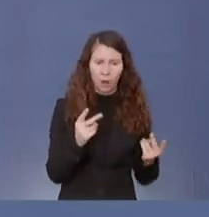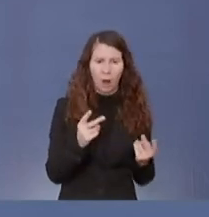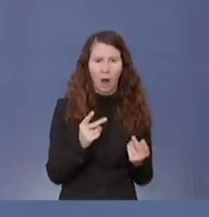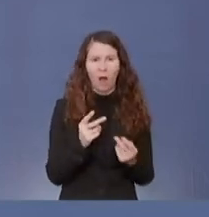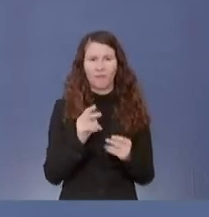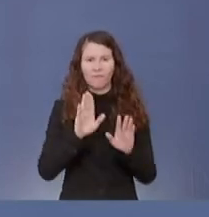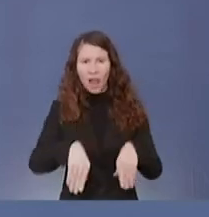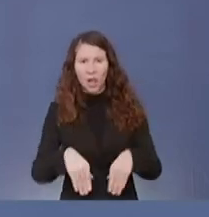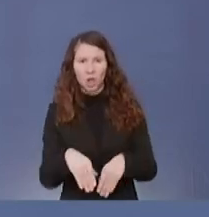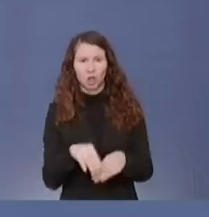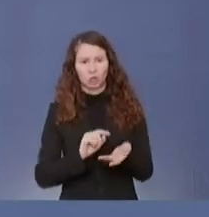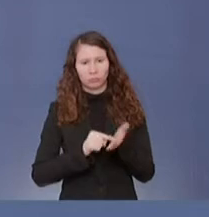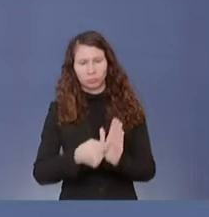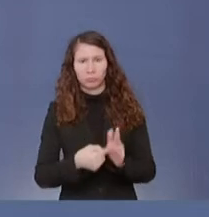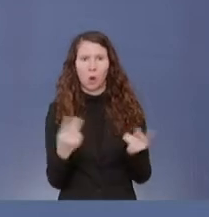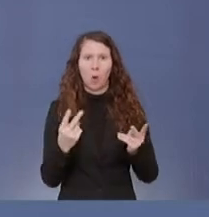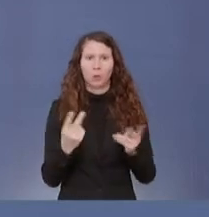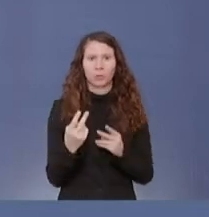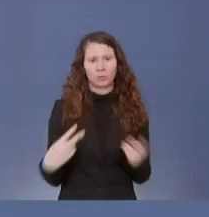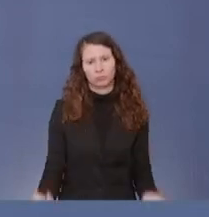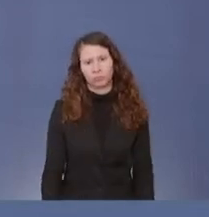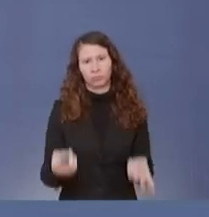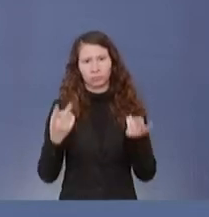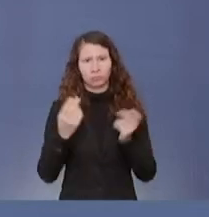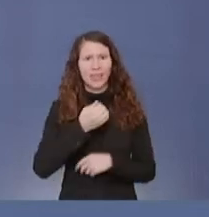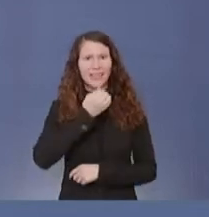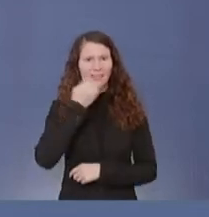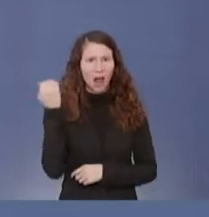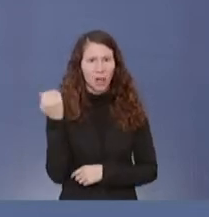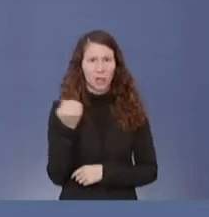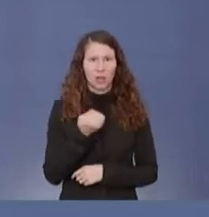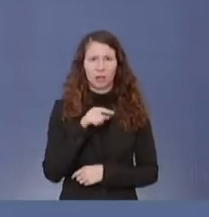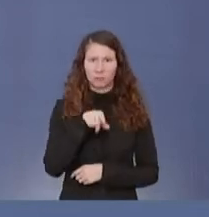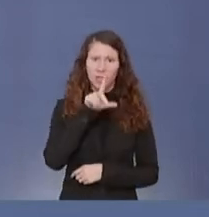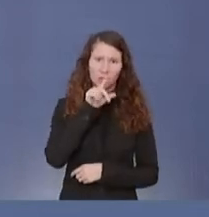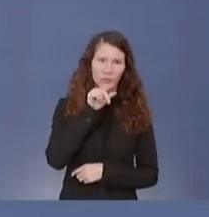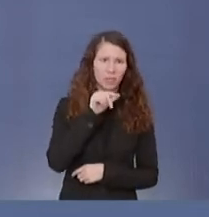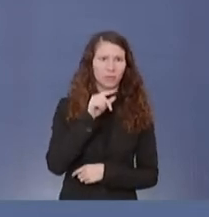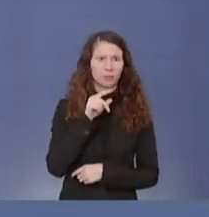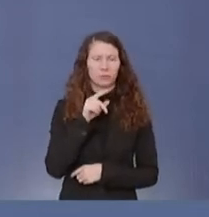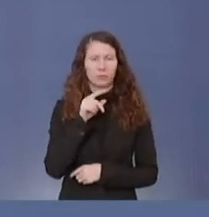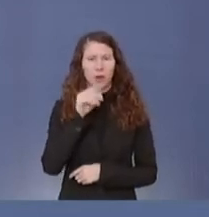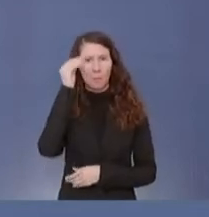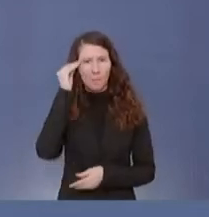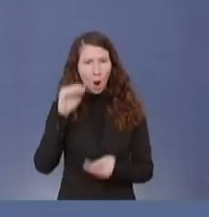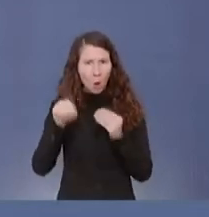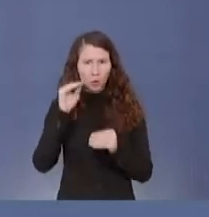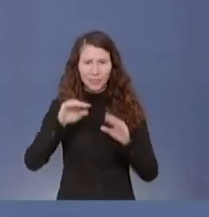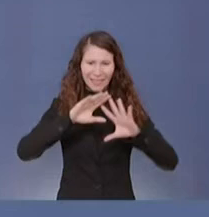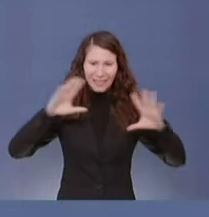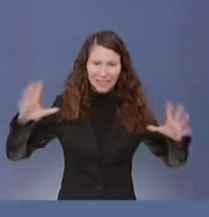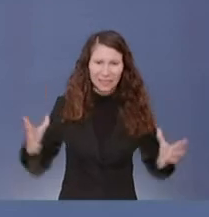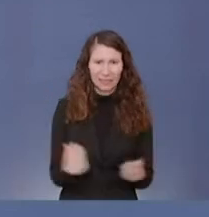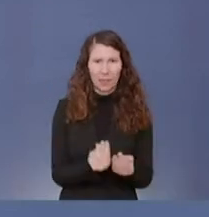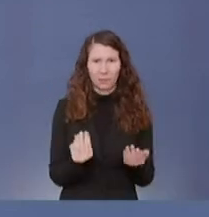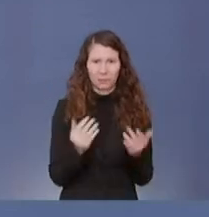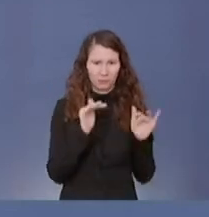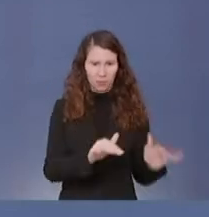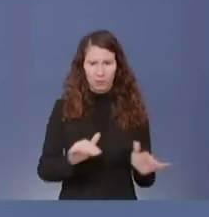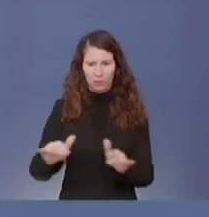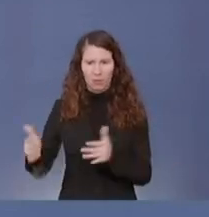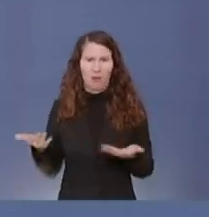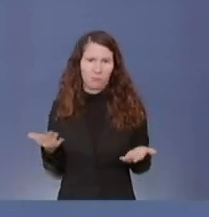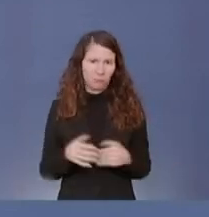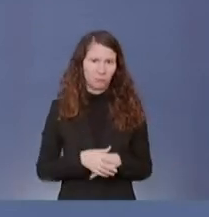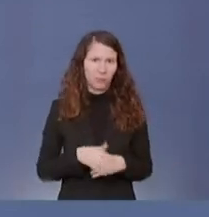Gewaltfördernden Tweets und Posts insgesamt gibt. Und deswegen